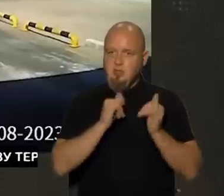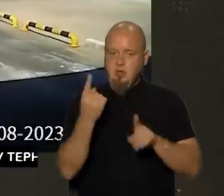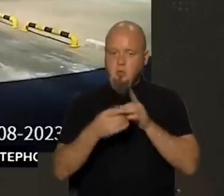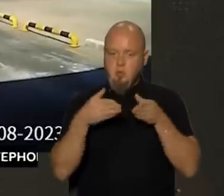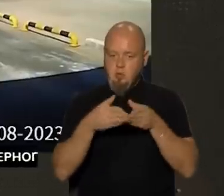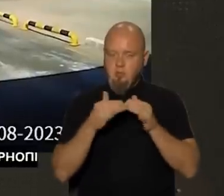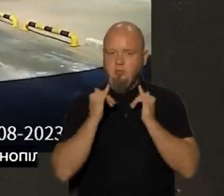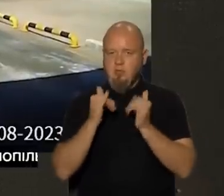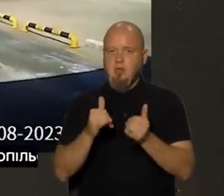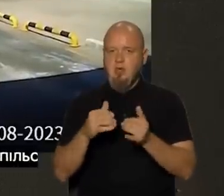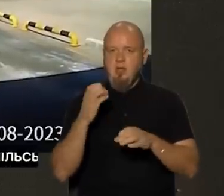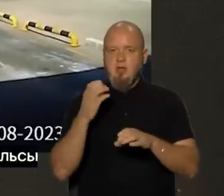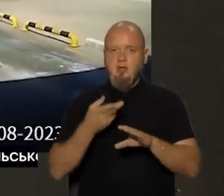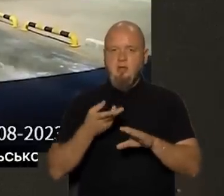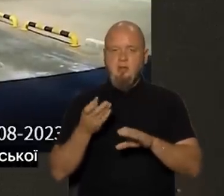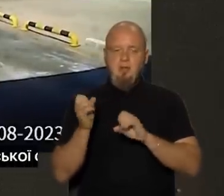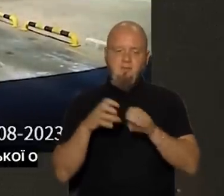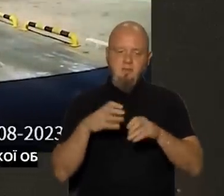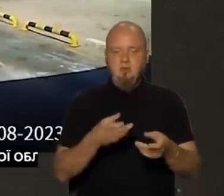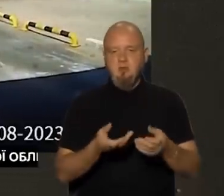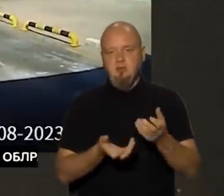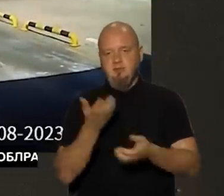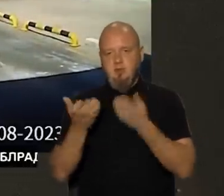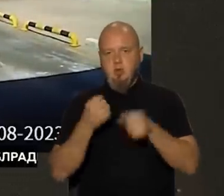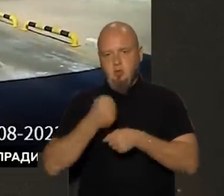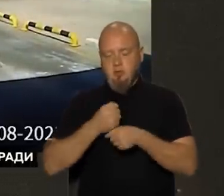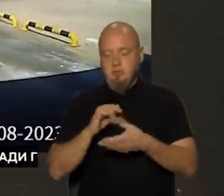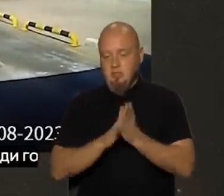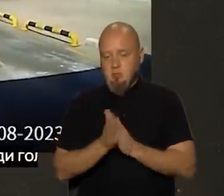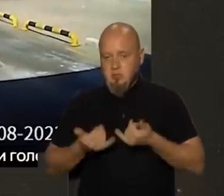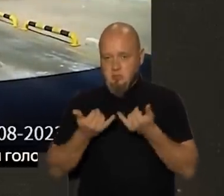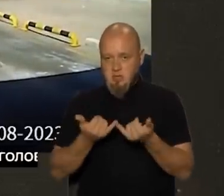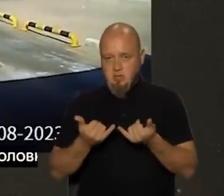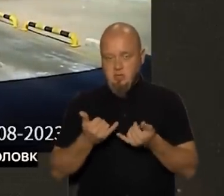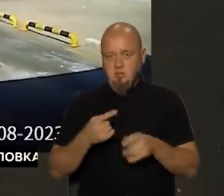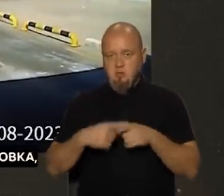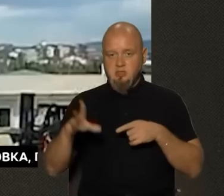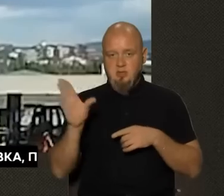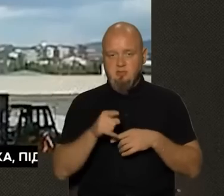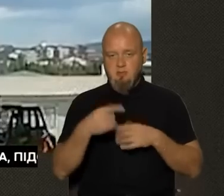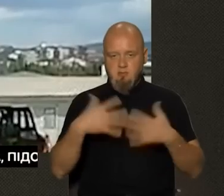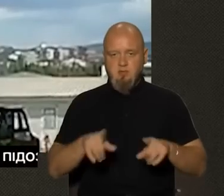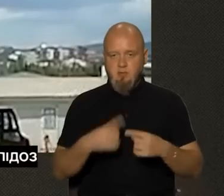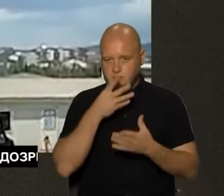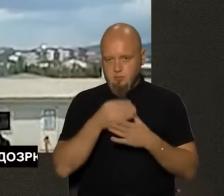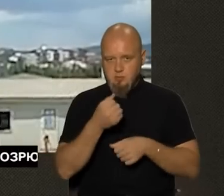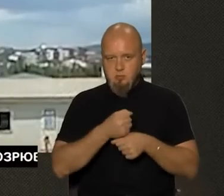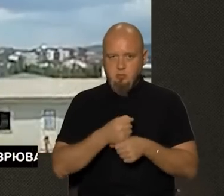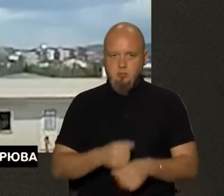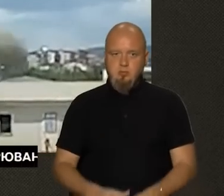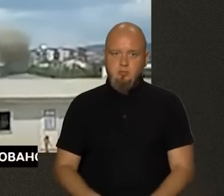кораблів, і для вивантажувально-завантажувальних робіт. Станом на зараз, скоріше за все, він вже відновив свою роботу.